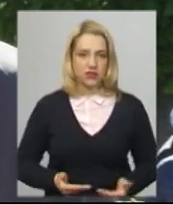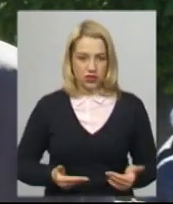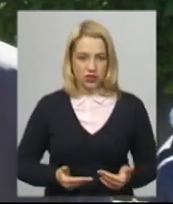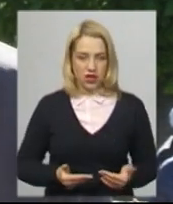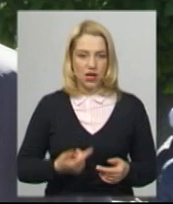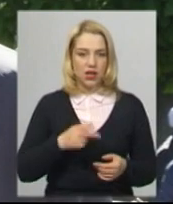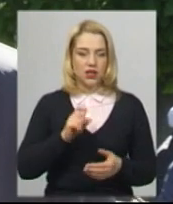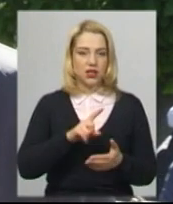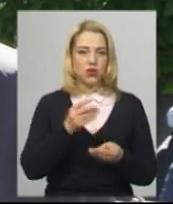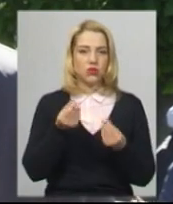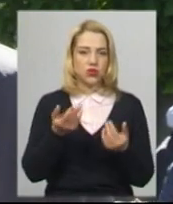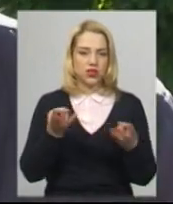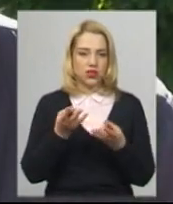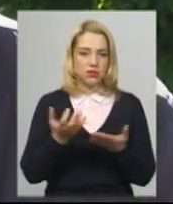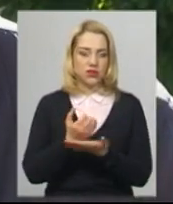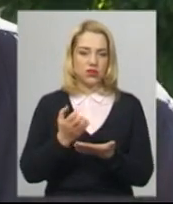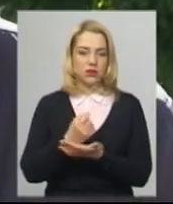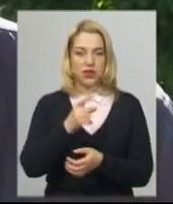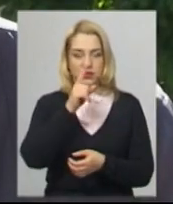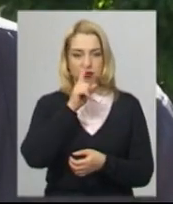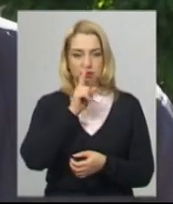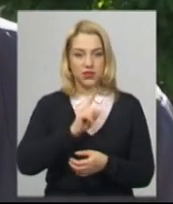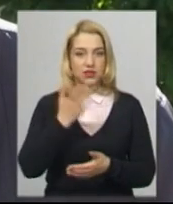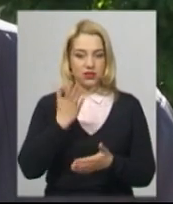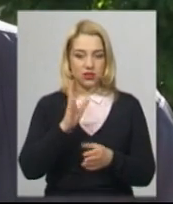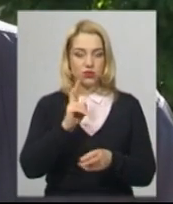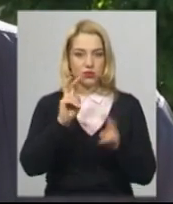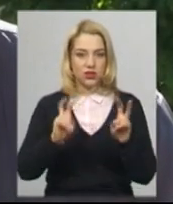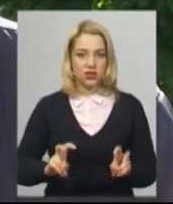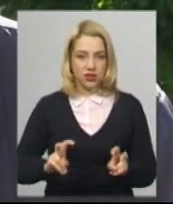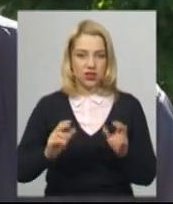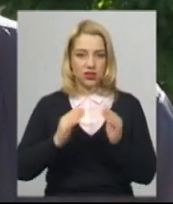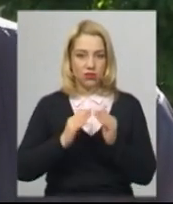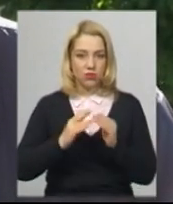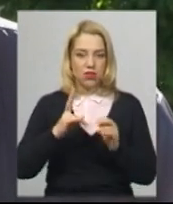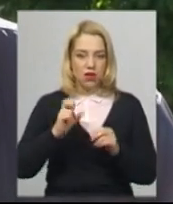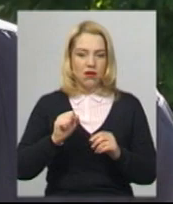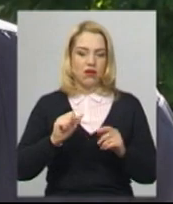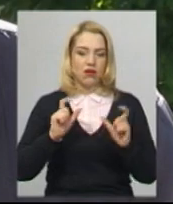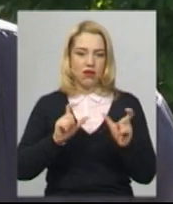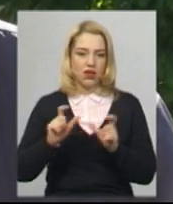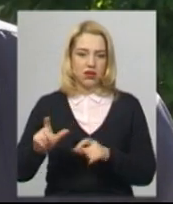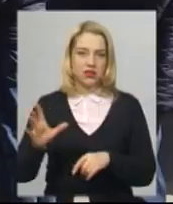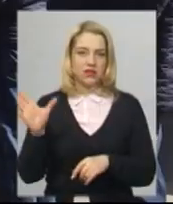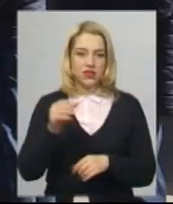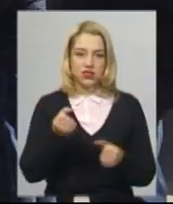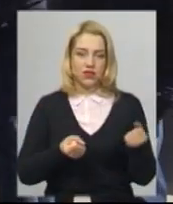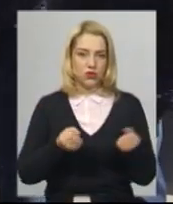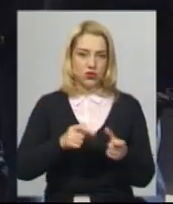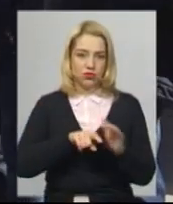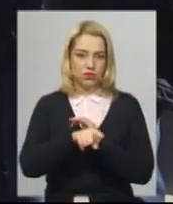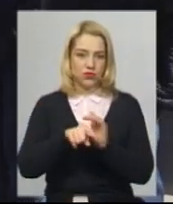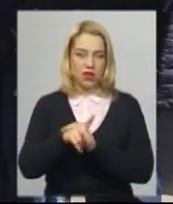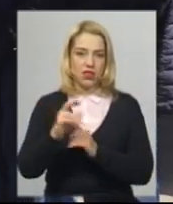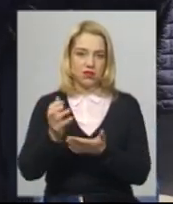і кошти, якісь треба заробляти. Місяць ще, якщо ми пробудемо в карантині, ті водії будуть знову ж там, де наші всі заробітчани. За його